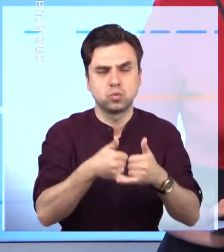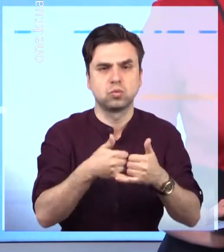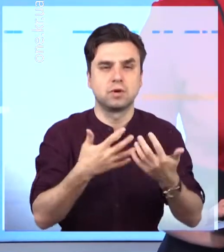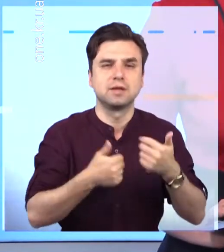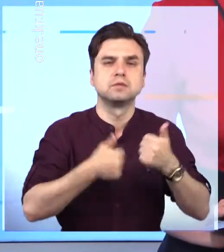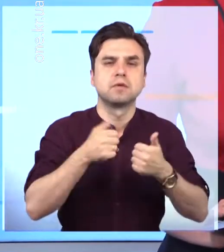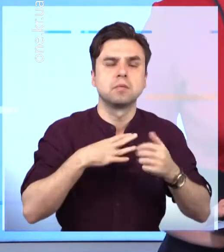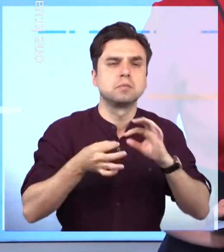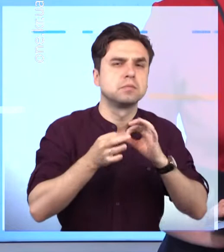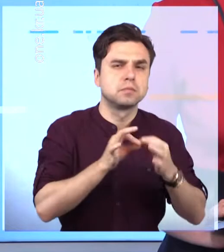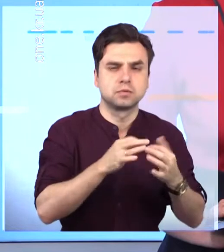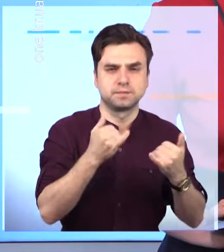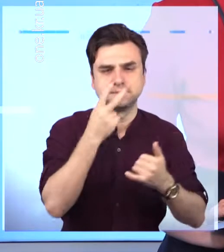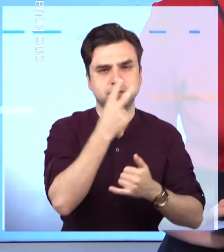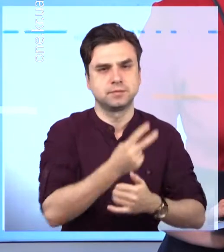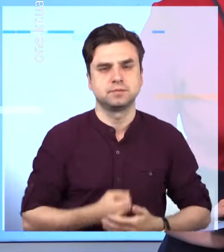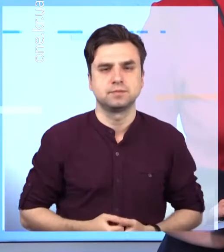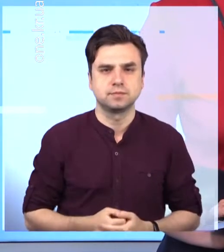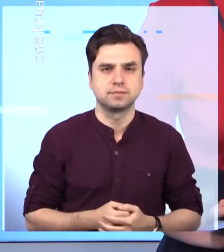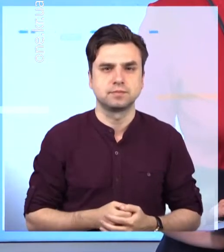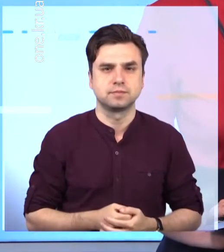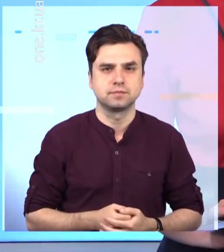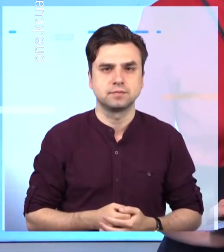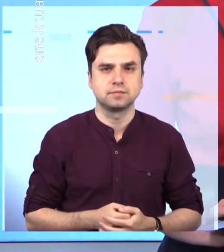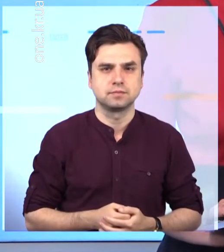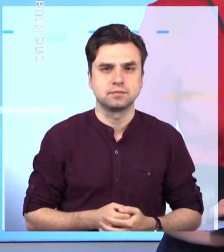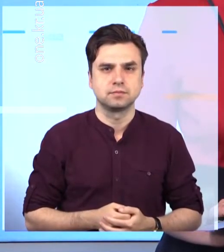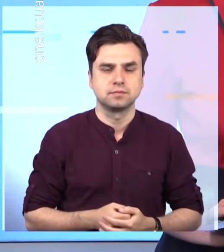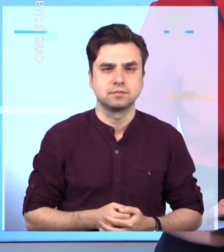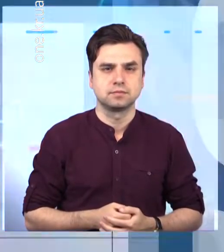що чекає на криворізьких бігунів попереду, розповість Кузьма Шишкін.